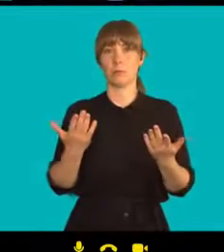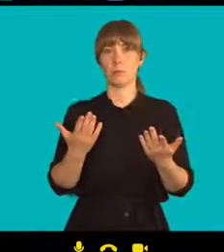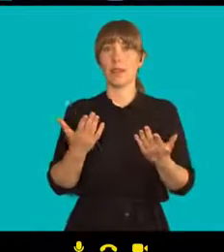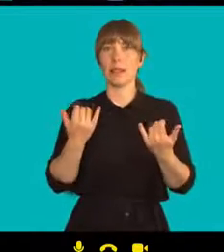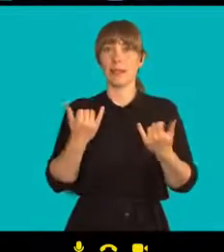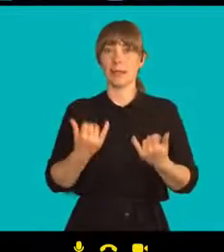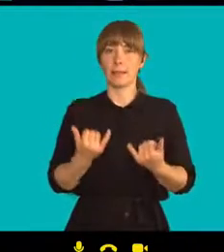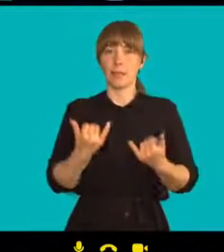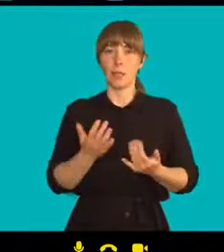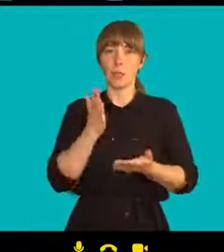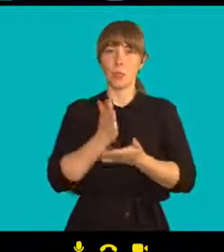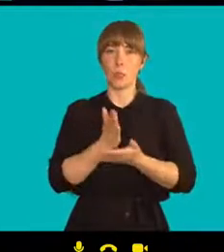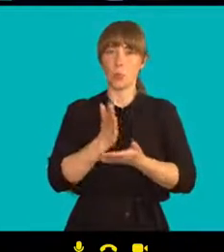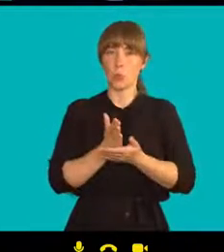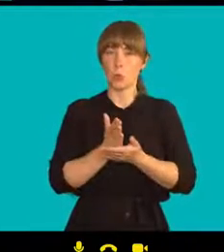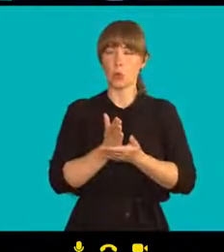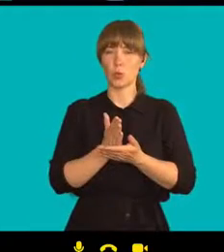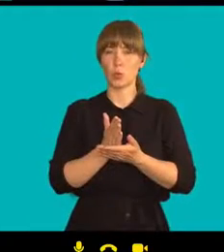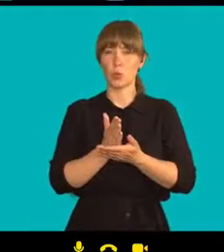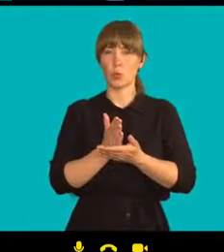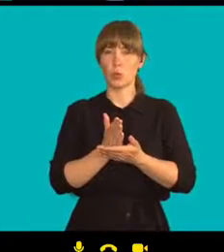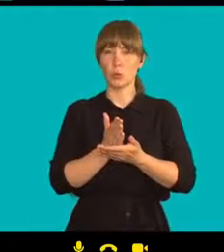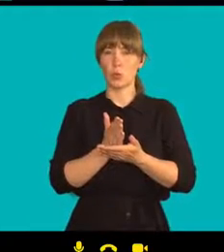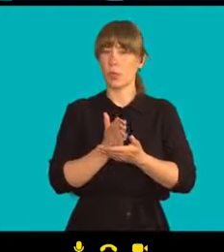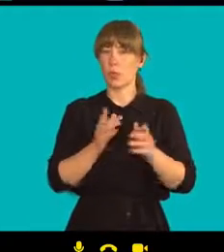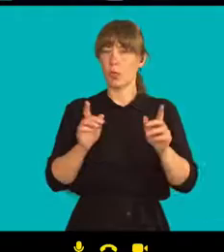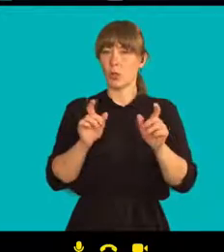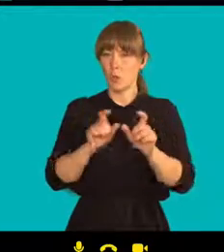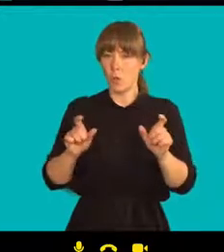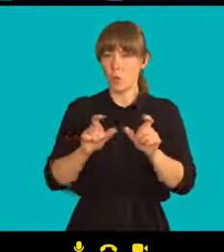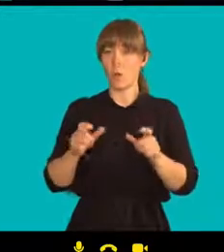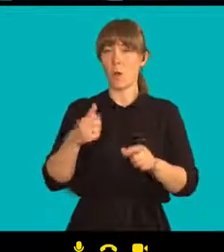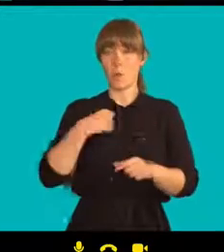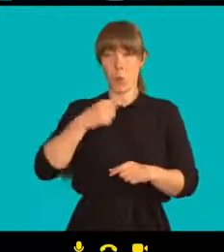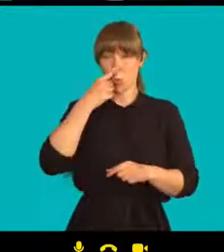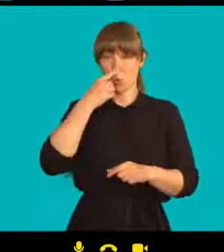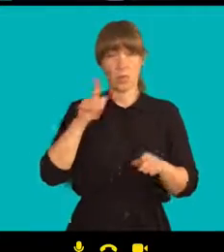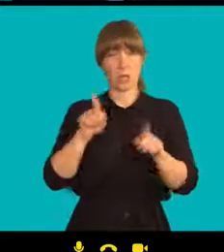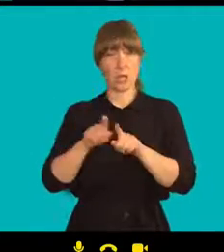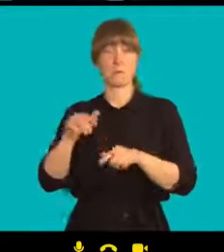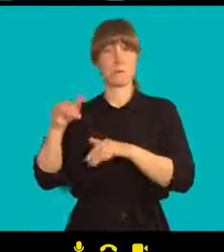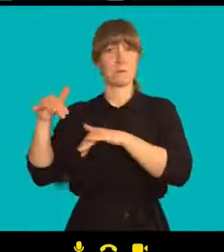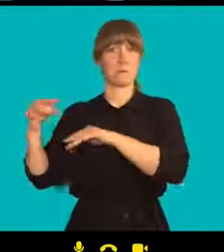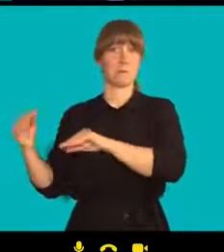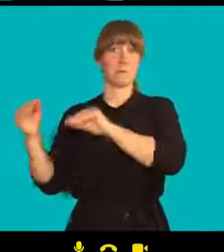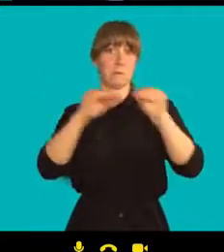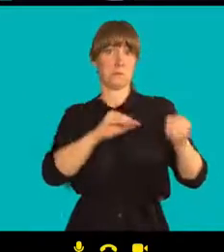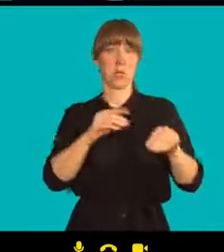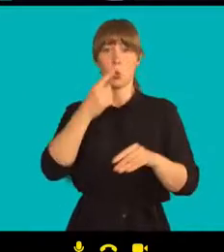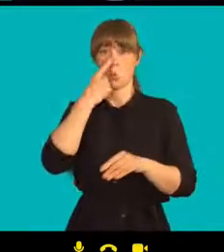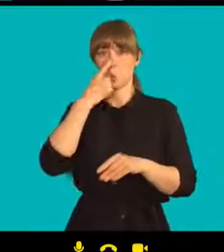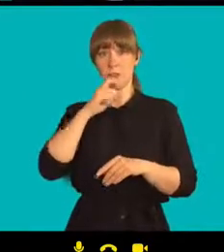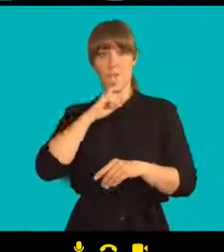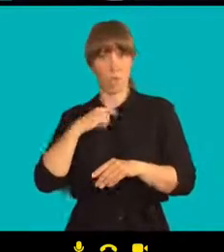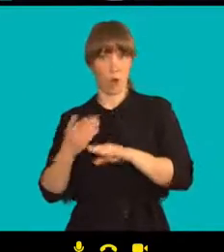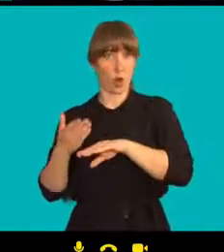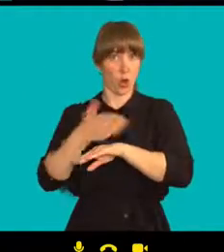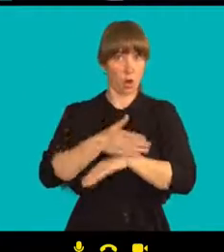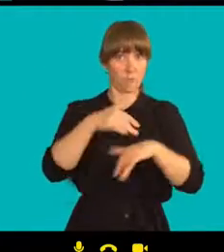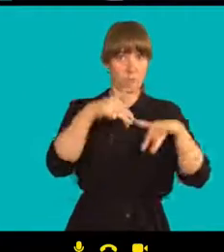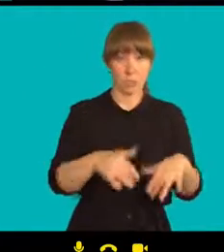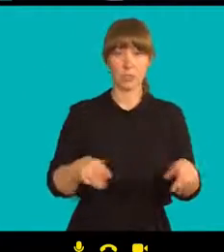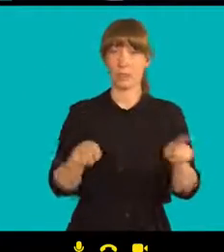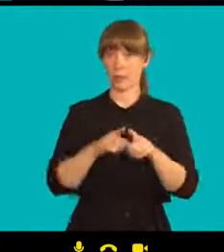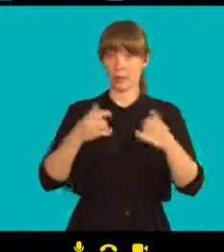Včetně toho, že na Bělorusku jsou ruští vojáci, že prezident